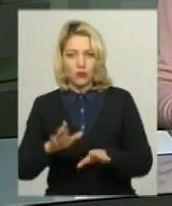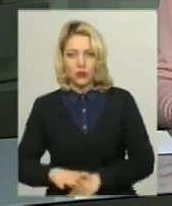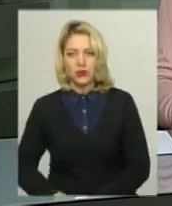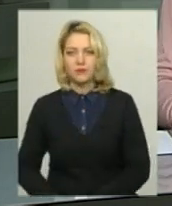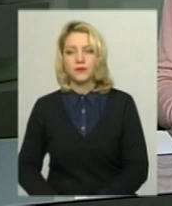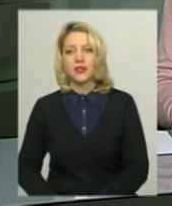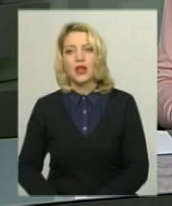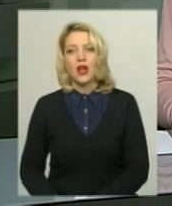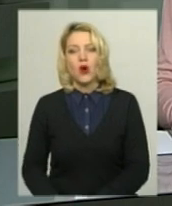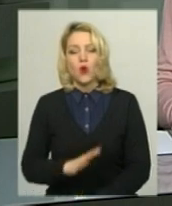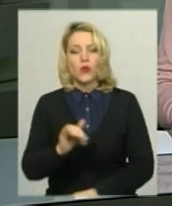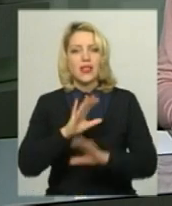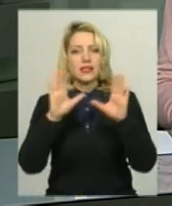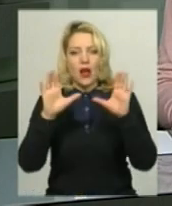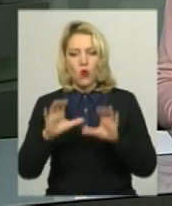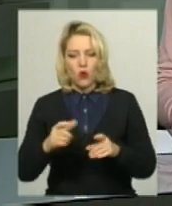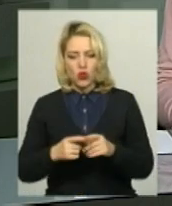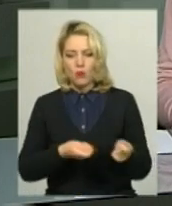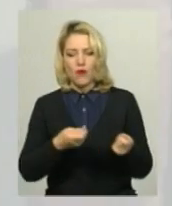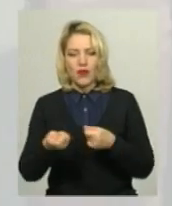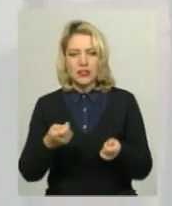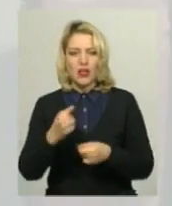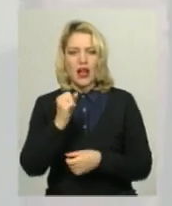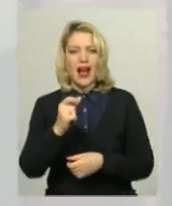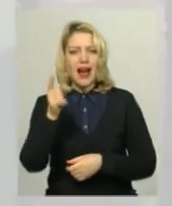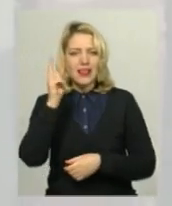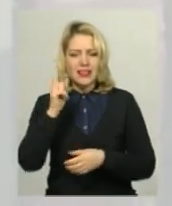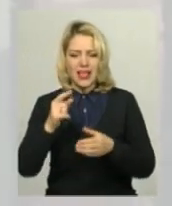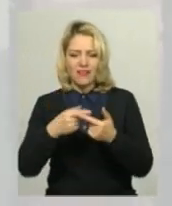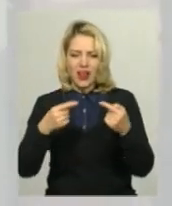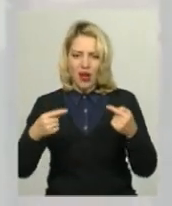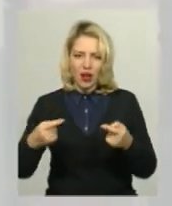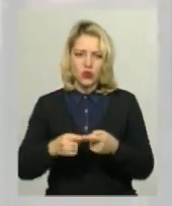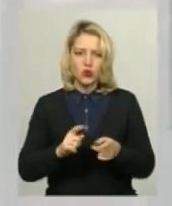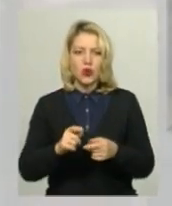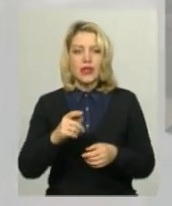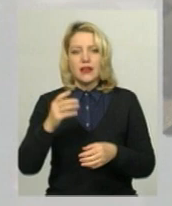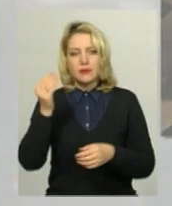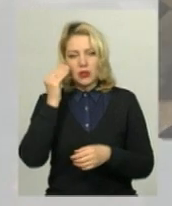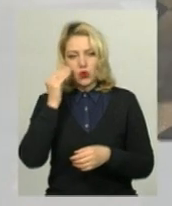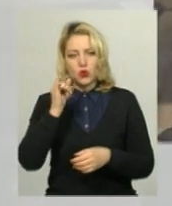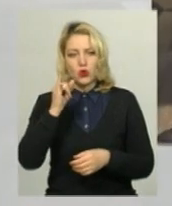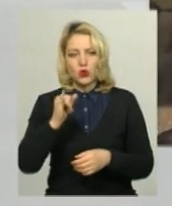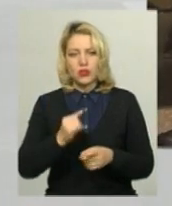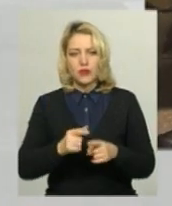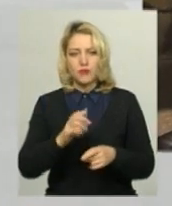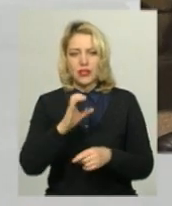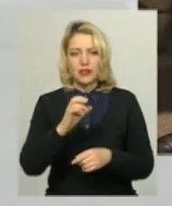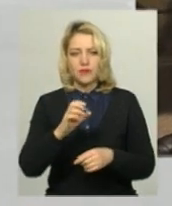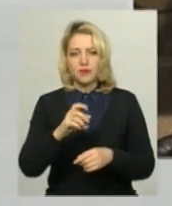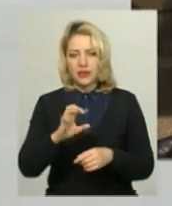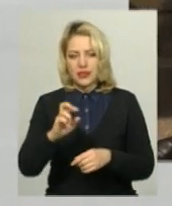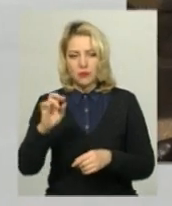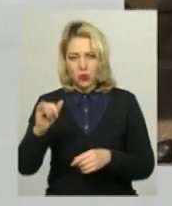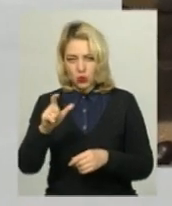У незаконному вивезенні антикваріату підозрюють іноземця, якого співробітники управління Служби безпеки України в Хмельницькій